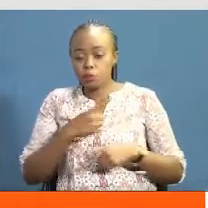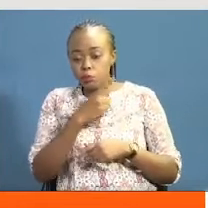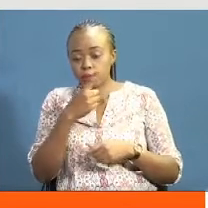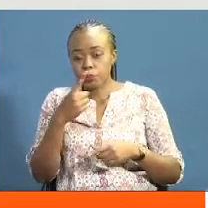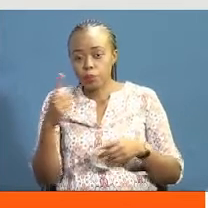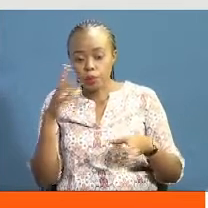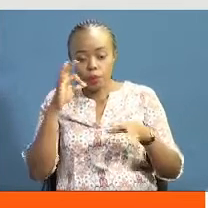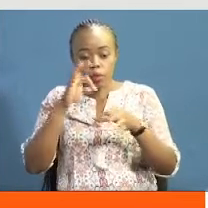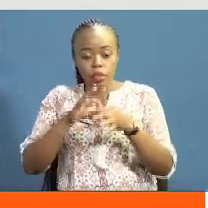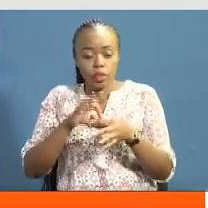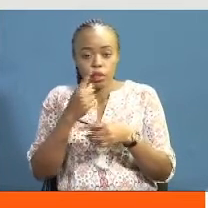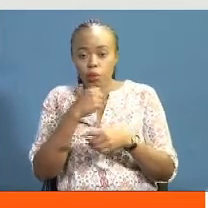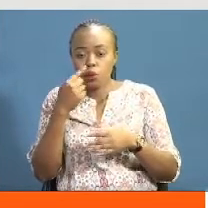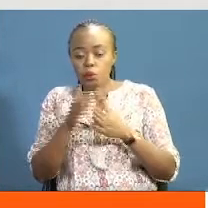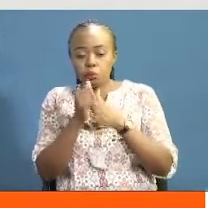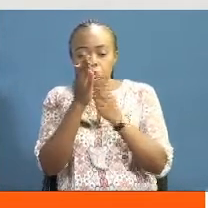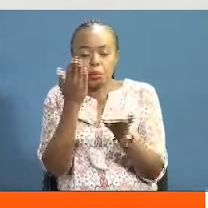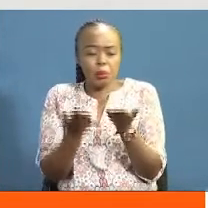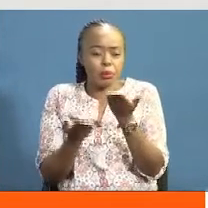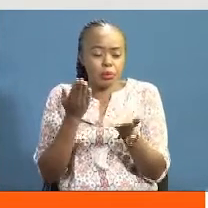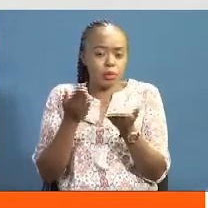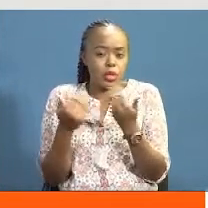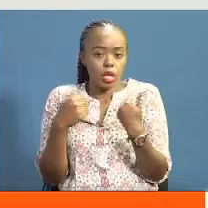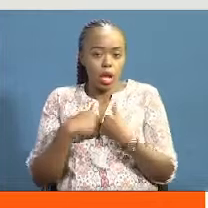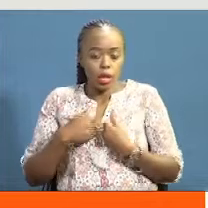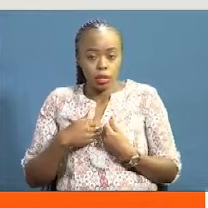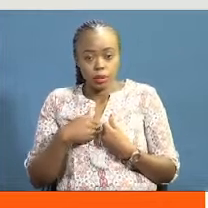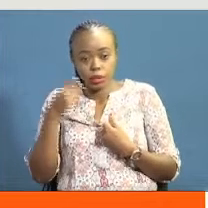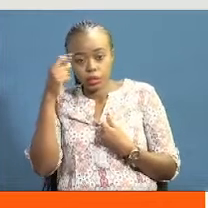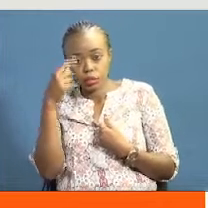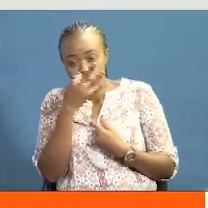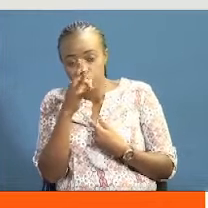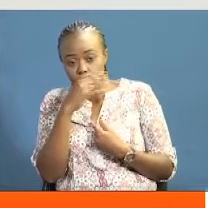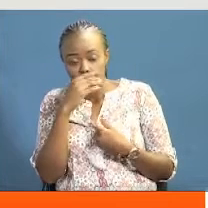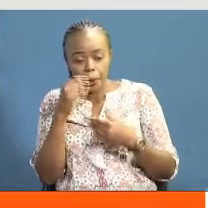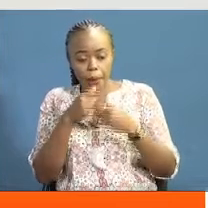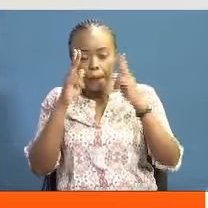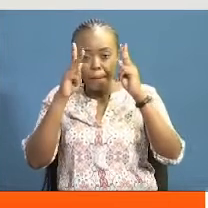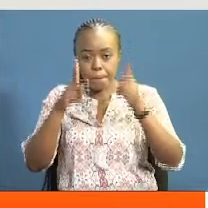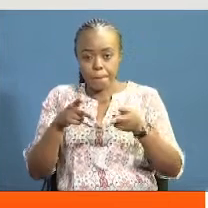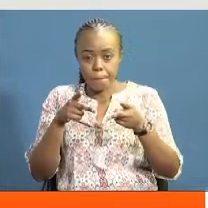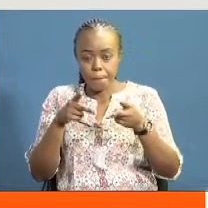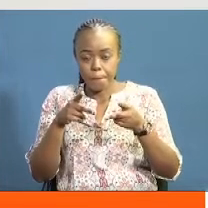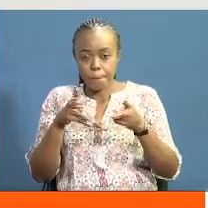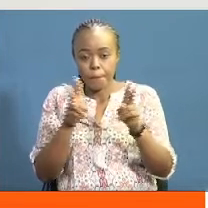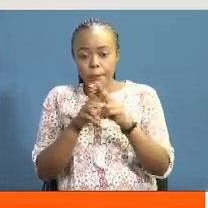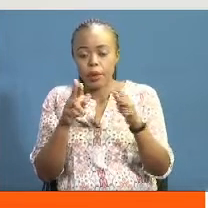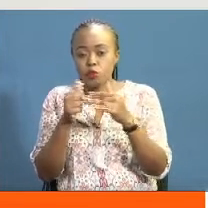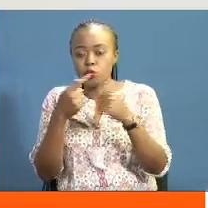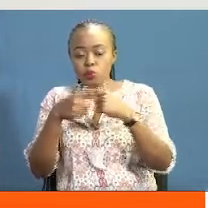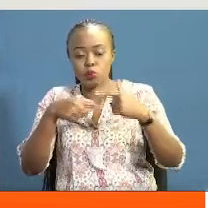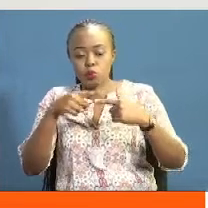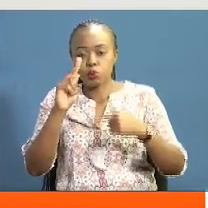to vet leaders or should we have a clique of selected individuals vetting Kenyans